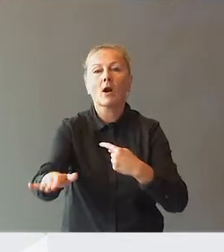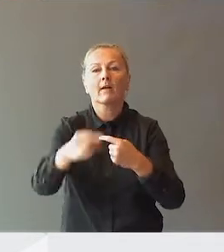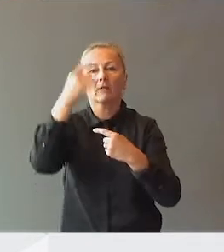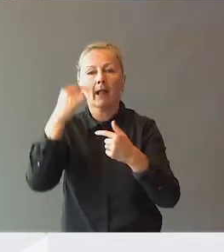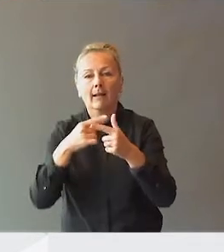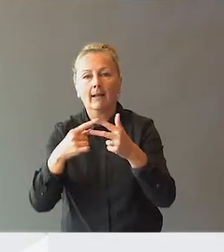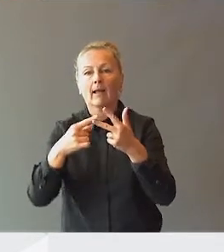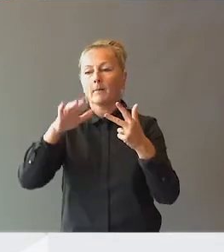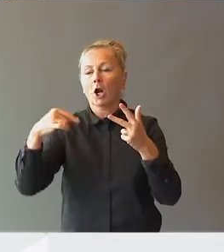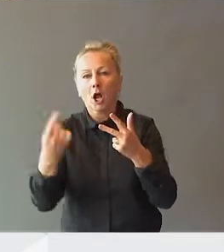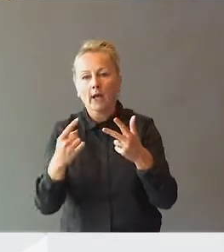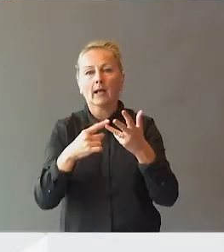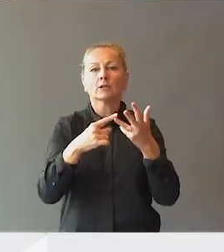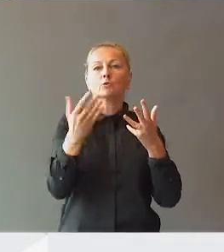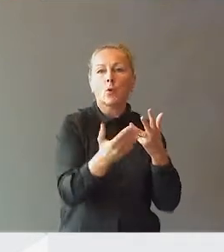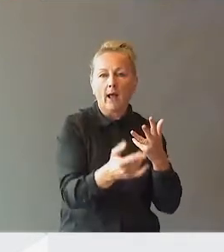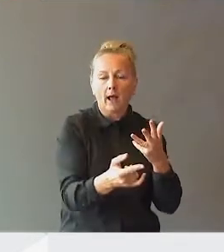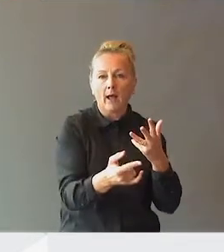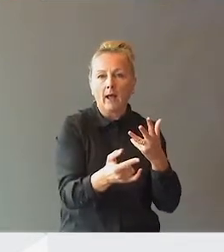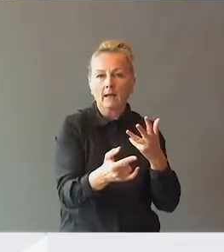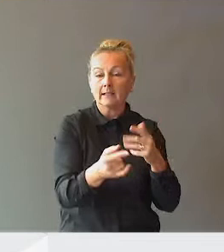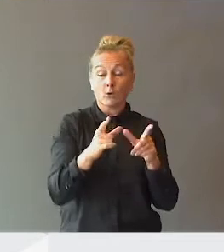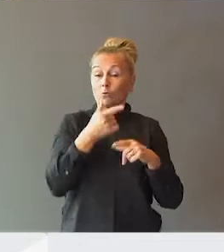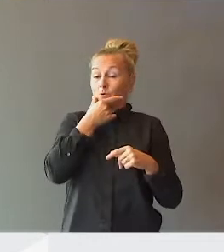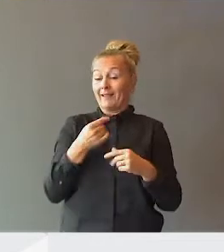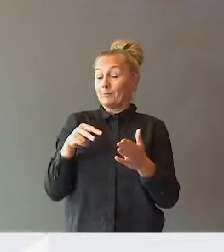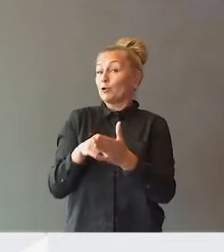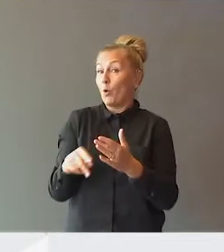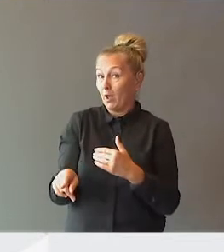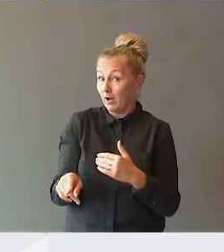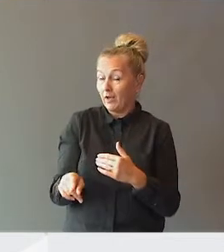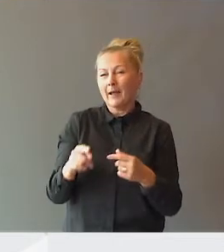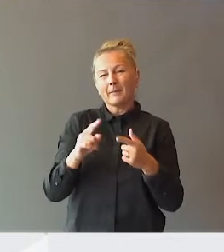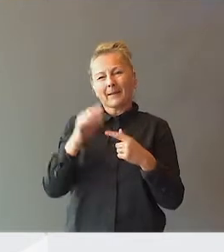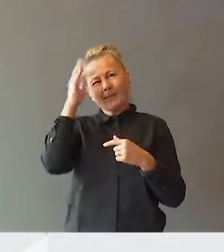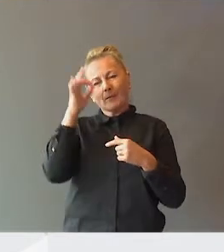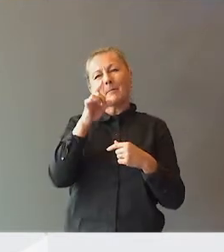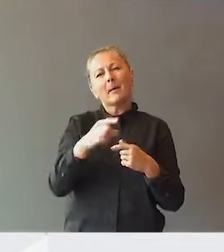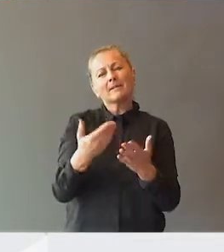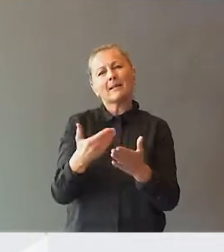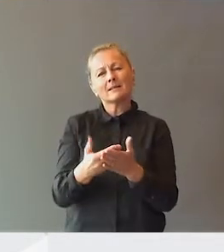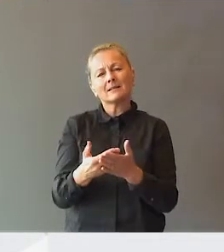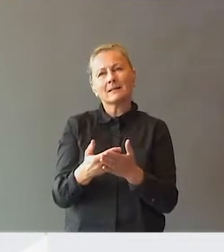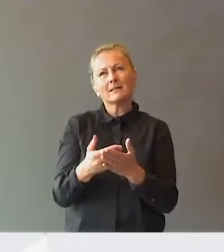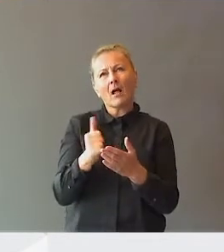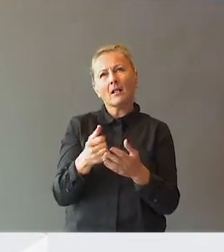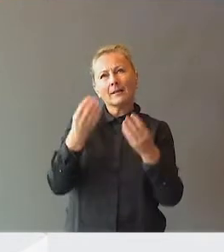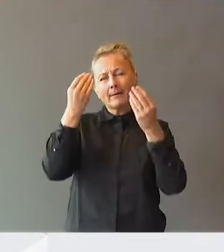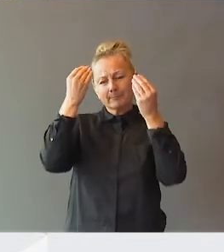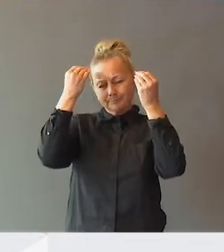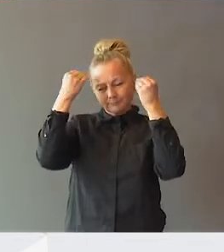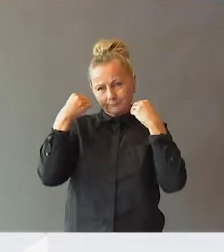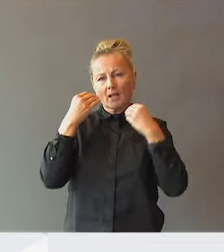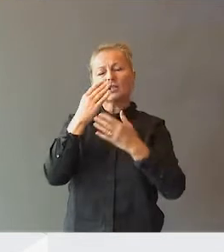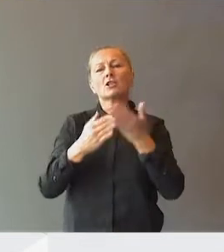foreldrene, barnehagen, skolen. Så det er ikke ukjent det som står der. Men jeg tenker jo at PP-tjenesten skal ta innover seg at